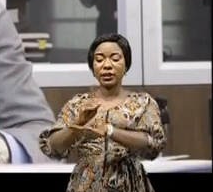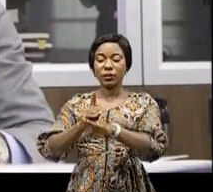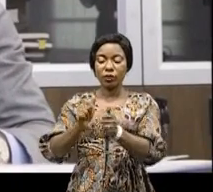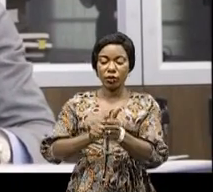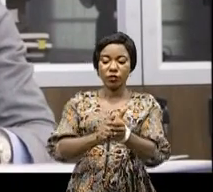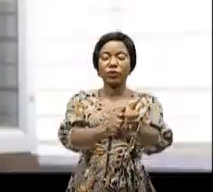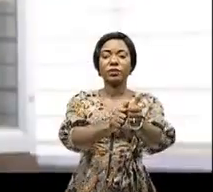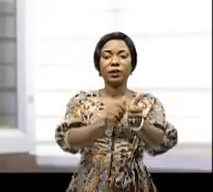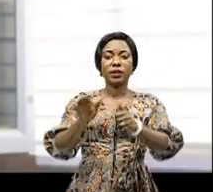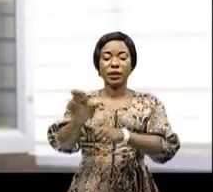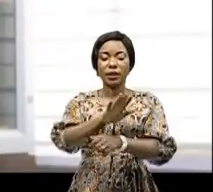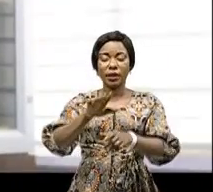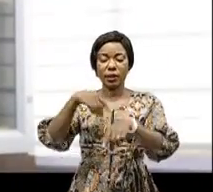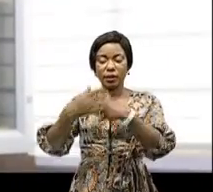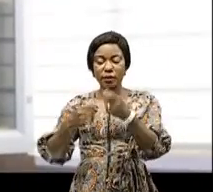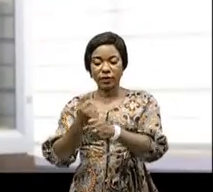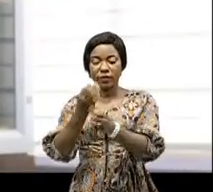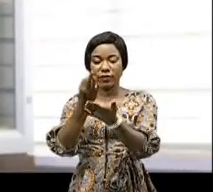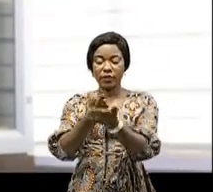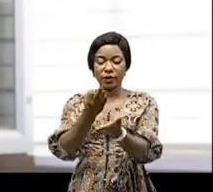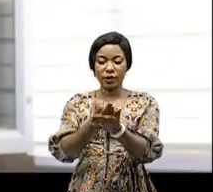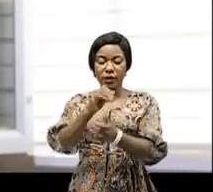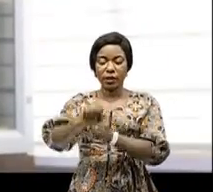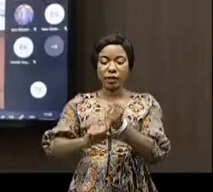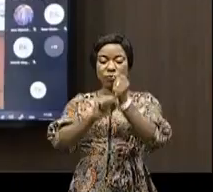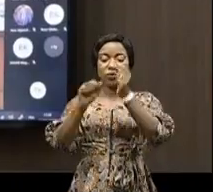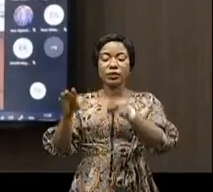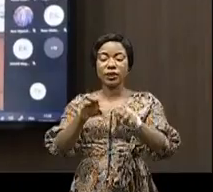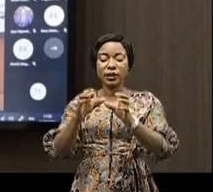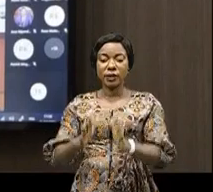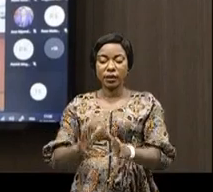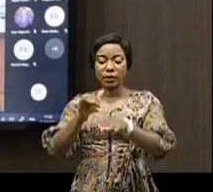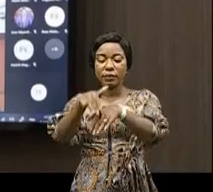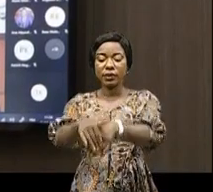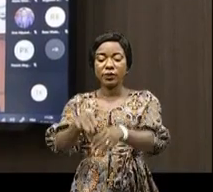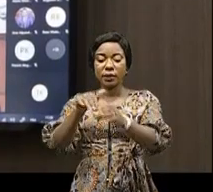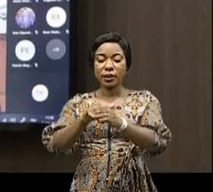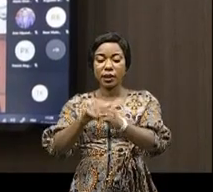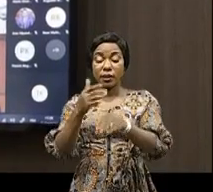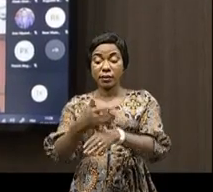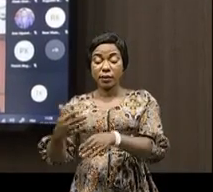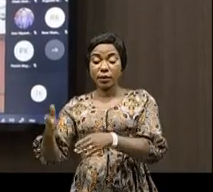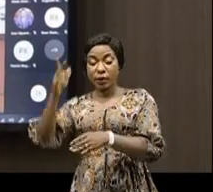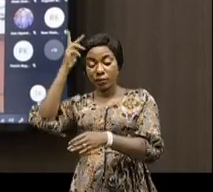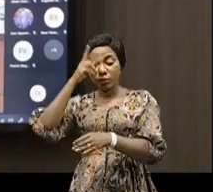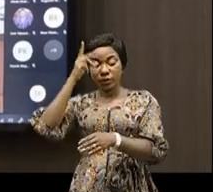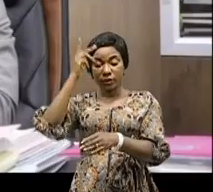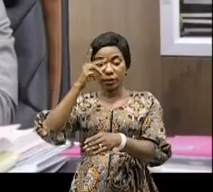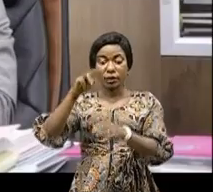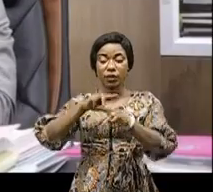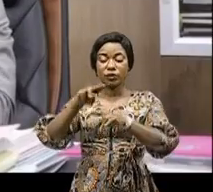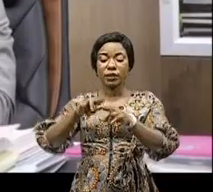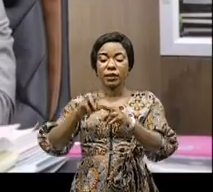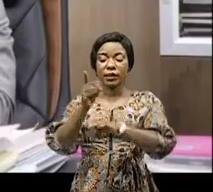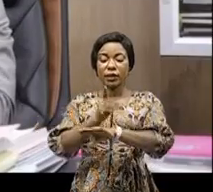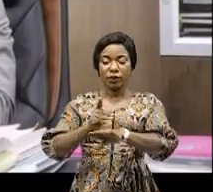de leur exécution financière, l'appui aux acteurs qui participent à la mise en œuvre de la politique nationale de l'aménagement